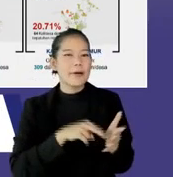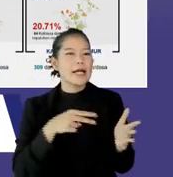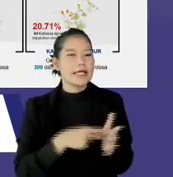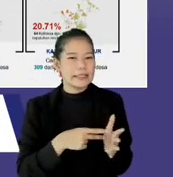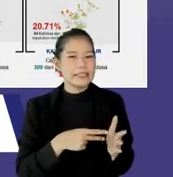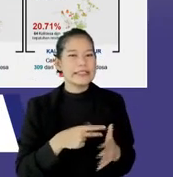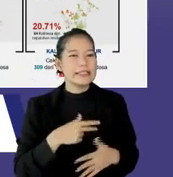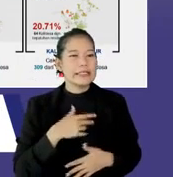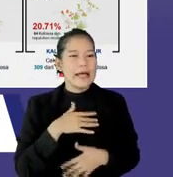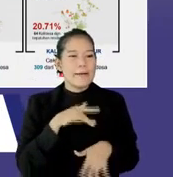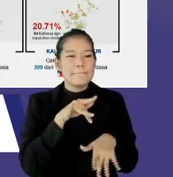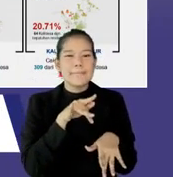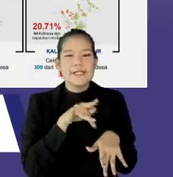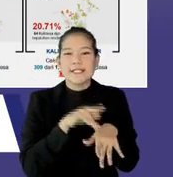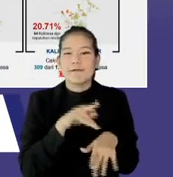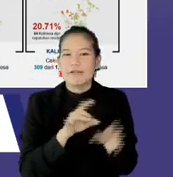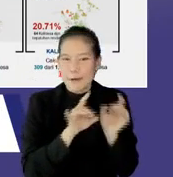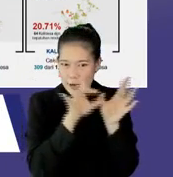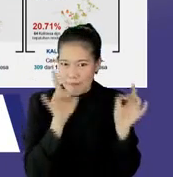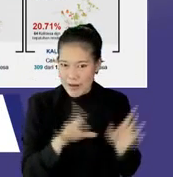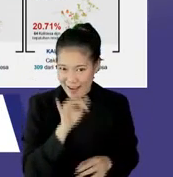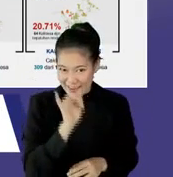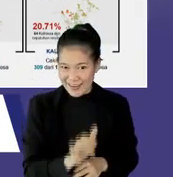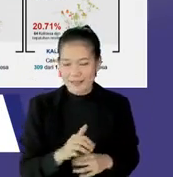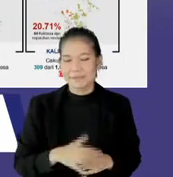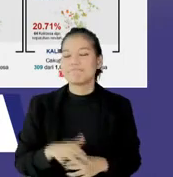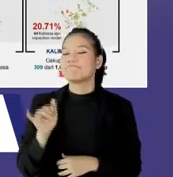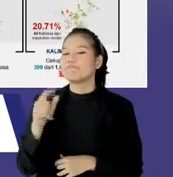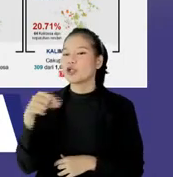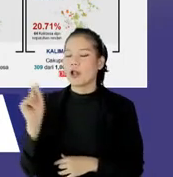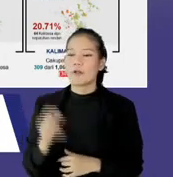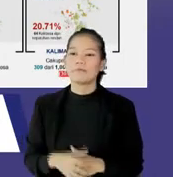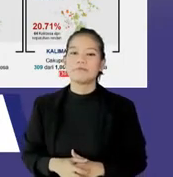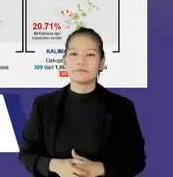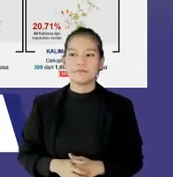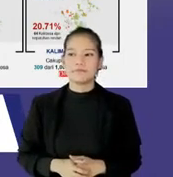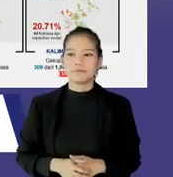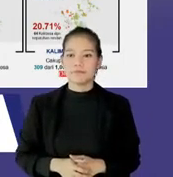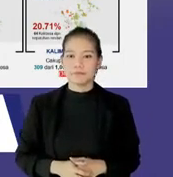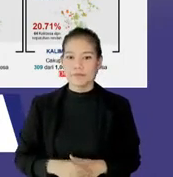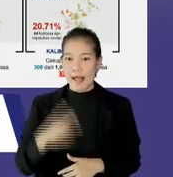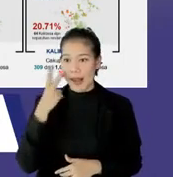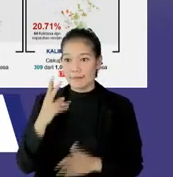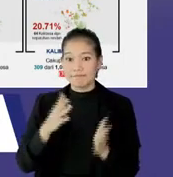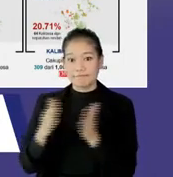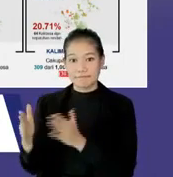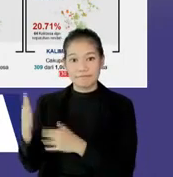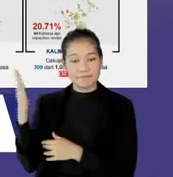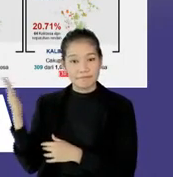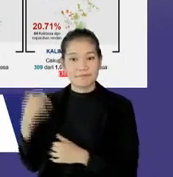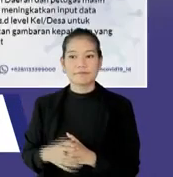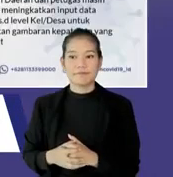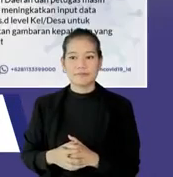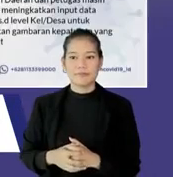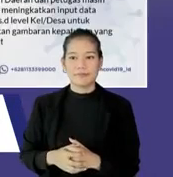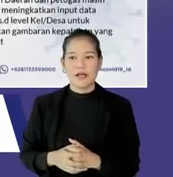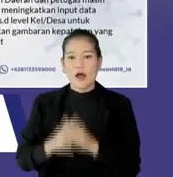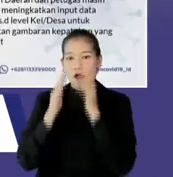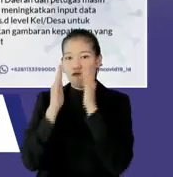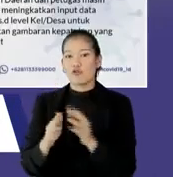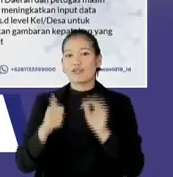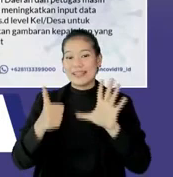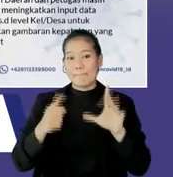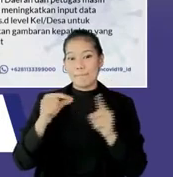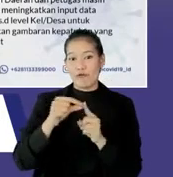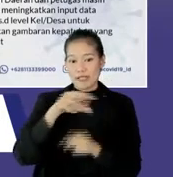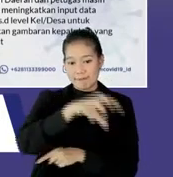beda-beda nih, karena ngerasa nggak terlalu banyak, begitu ya. Betul. Kita lanjut, dokter Ola di sini, saya bawa fokus ke enam